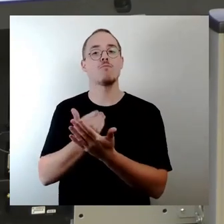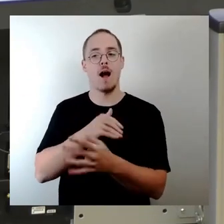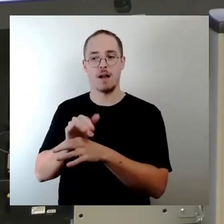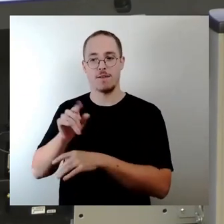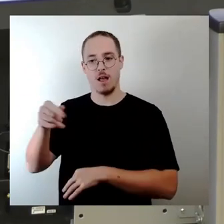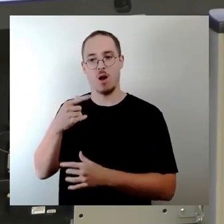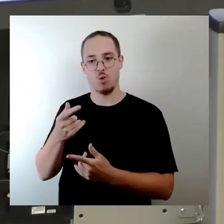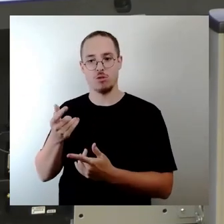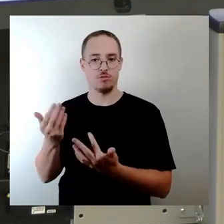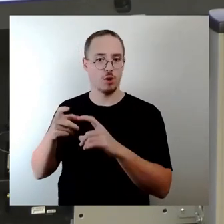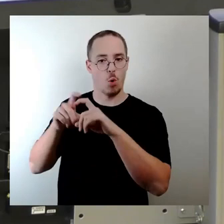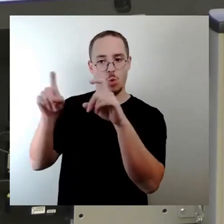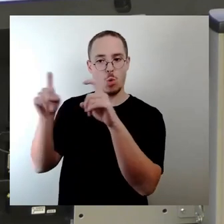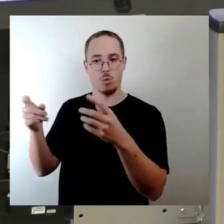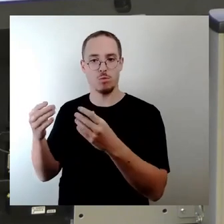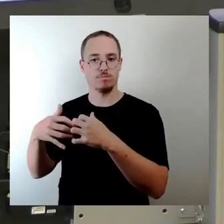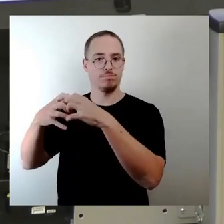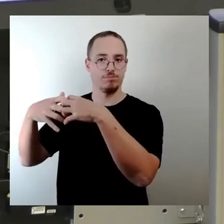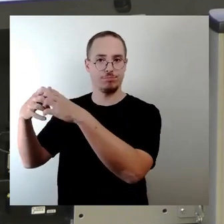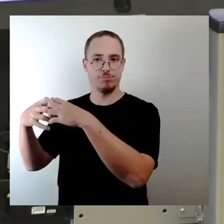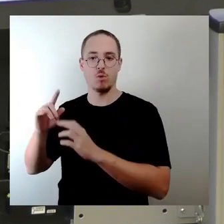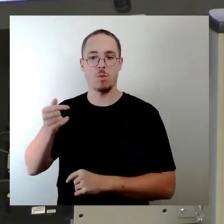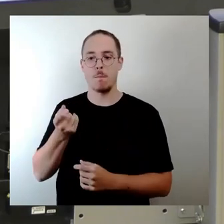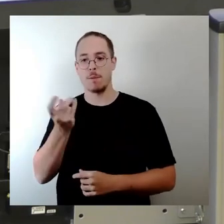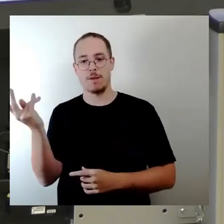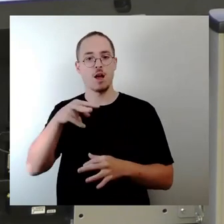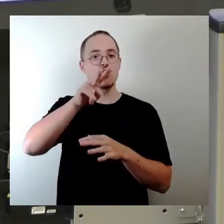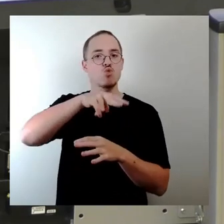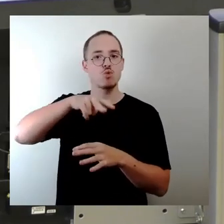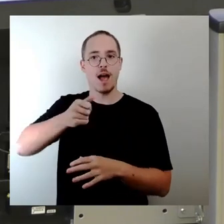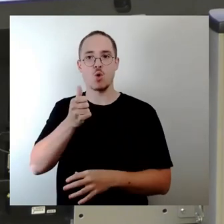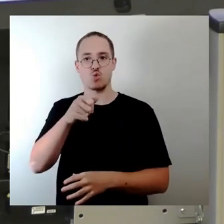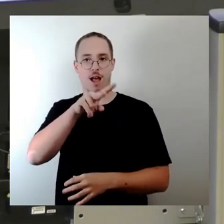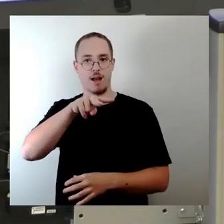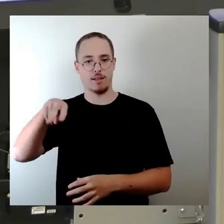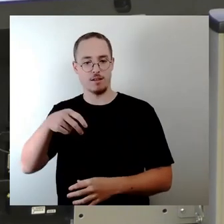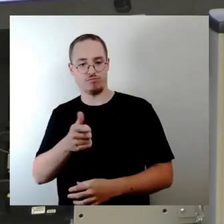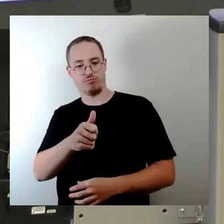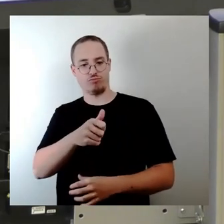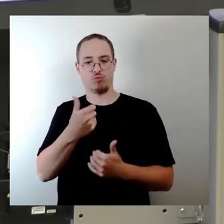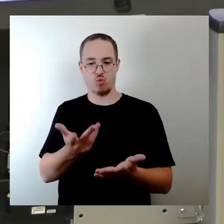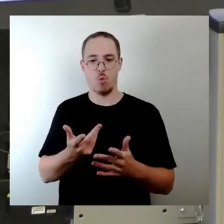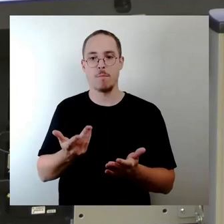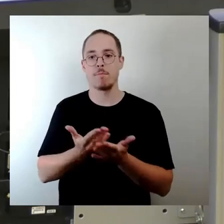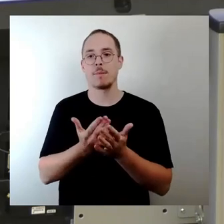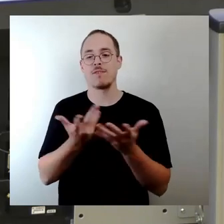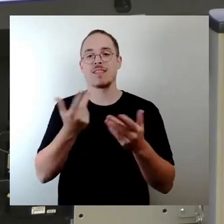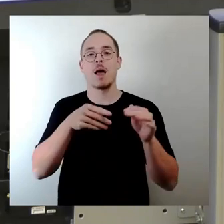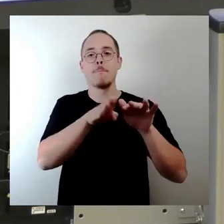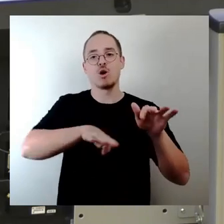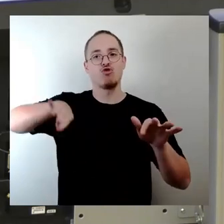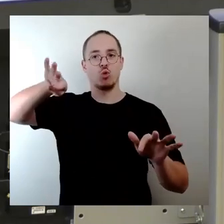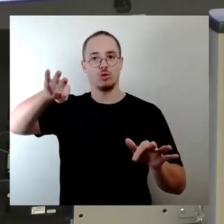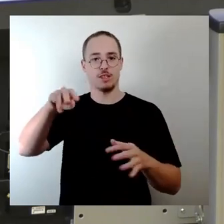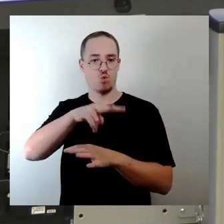unter anderem ein Böschungsgutachten erst jederzeit den Forderungen der Verwaltung nachgekommen. Die